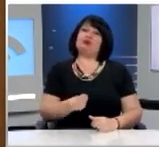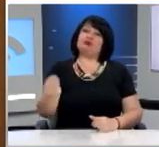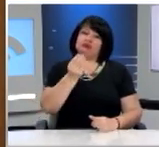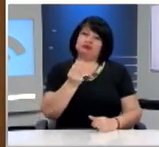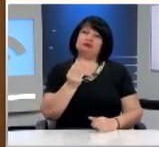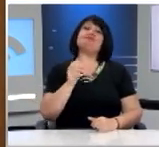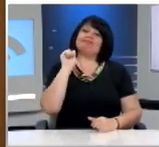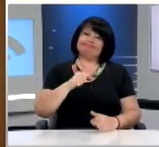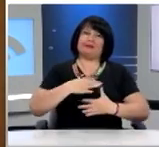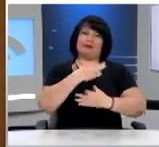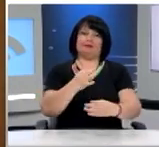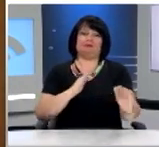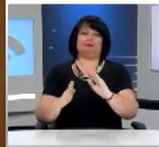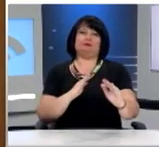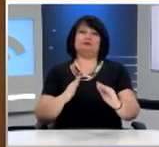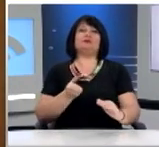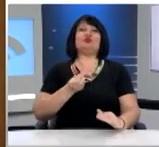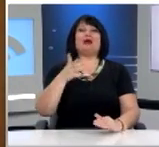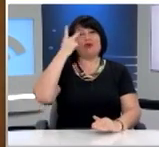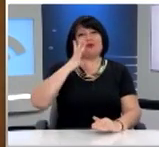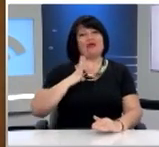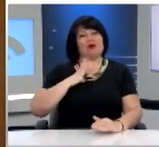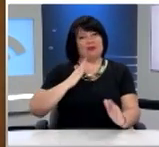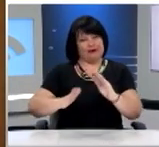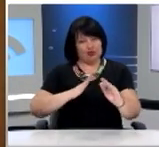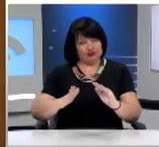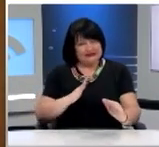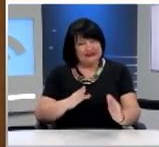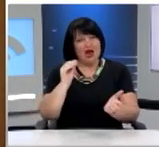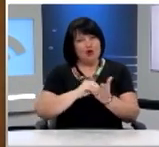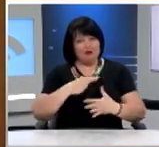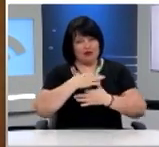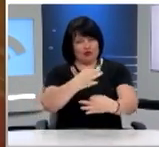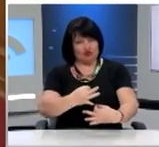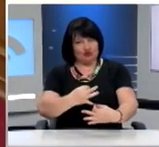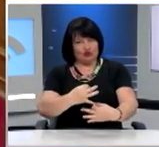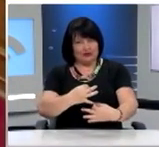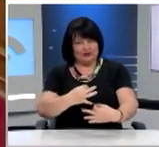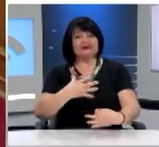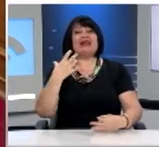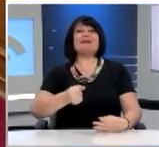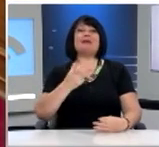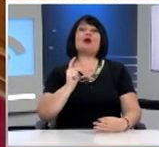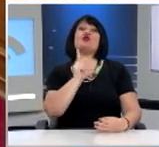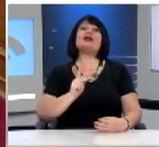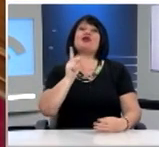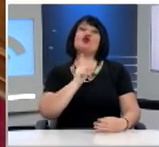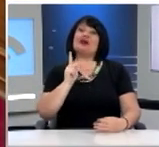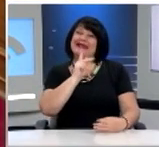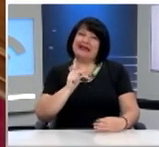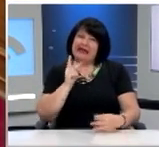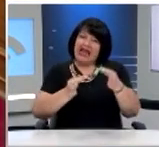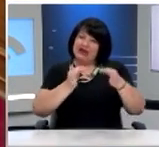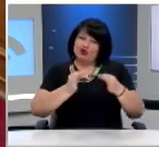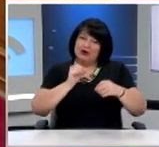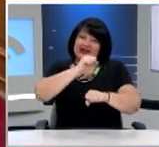η δυνατότητα εκπροσώπησης και υπεράσπησης περισσότερων ανθρωπίνων δικαιωμάτων, ενώ επίσης και την εκπροσώπησή του από τους ήδη υπάρχοντες κοινωνικούς λειτουργούς σε φορείς